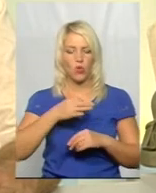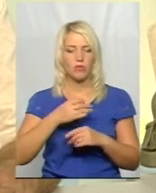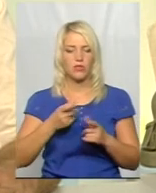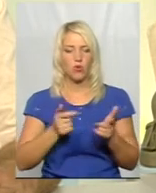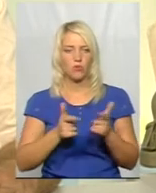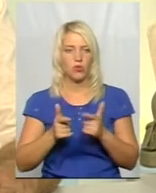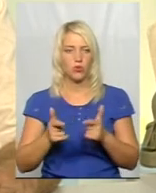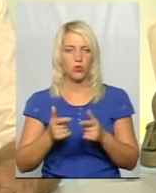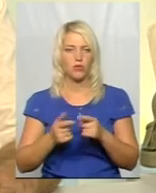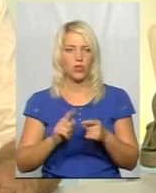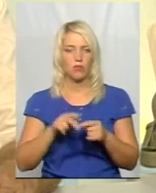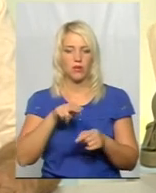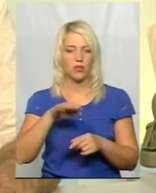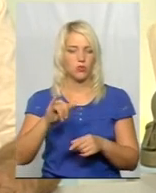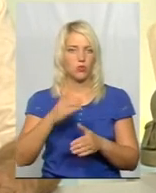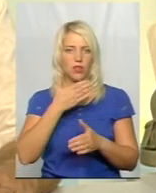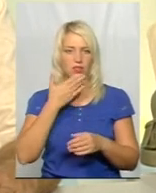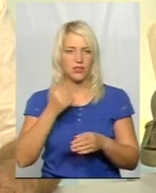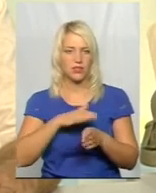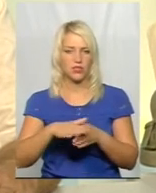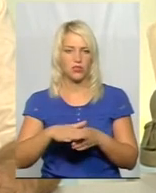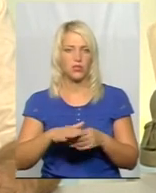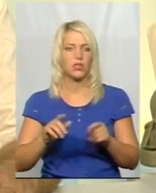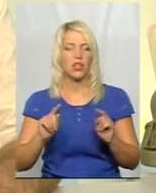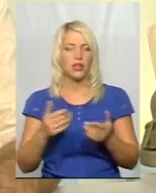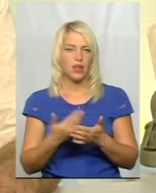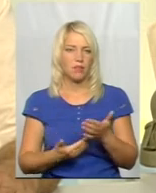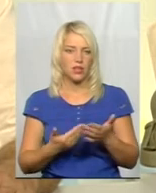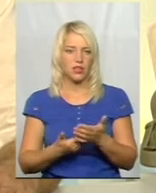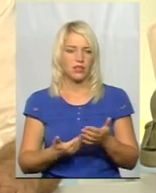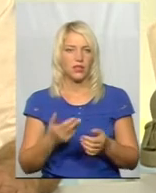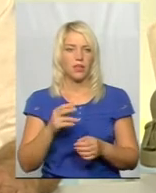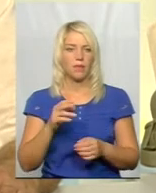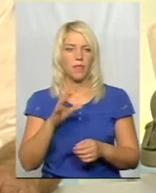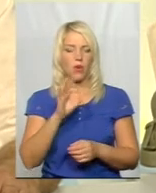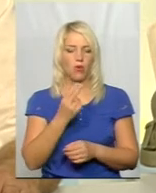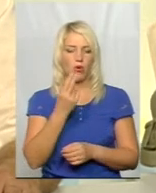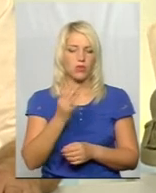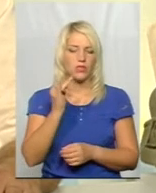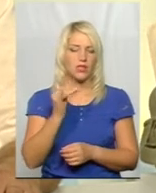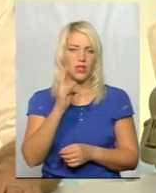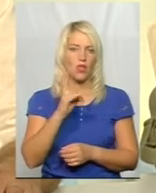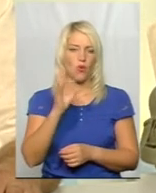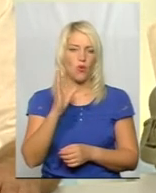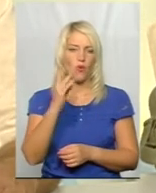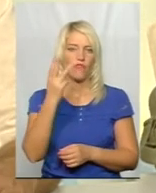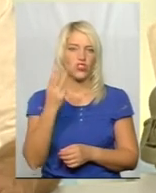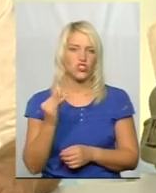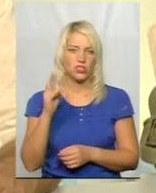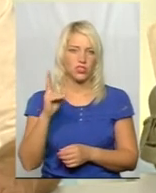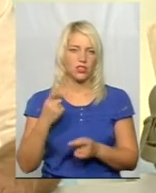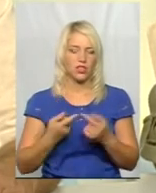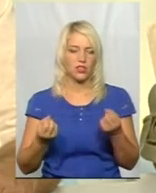професіями в закладах профтехосвіти не здійснюється. Ну, наприклад, там оцинковщики. Для цього потрібне спеціальне